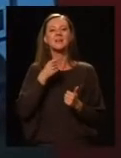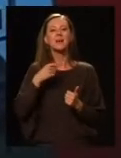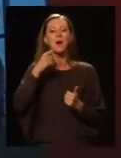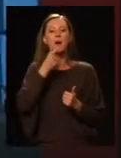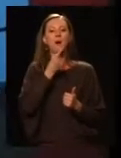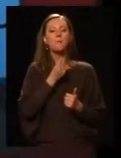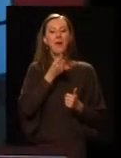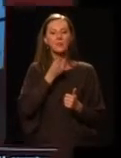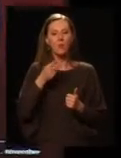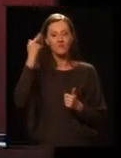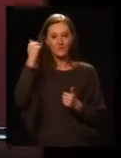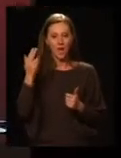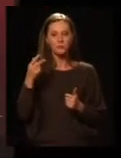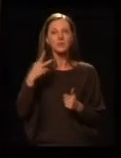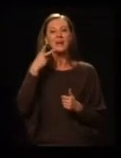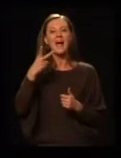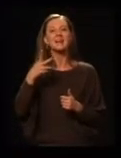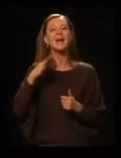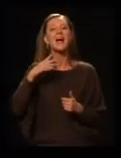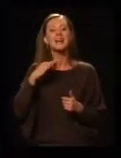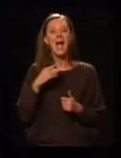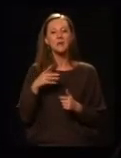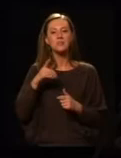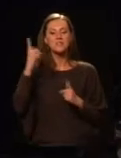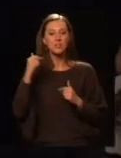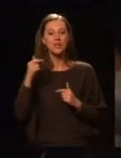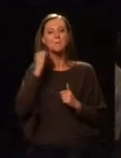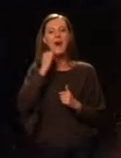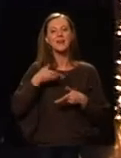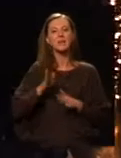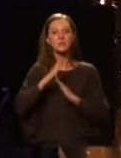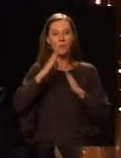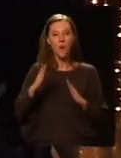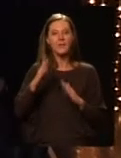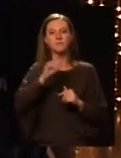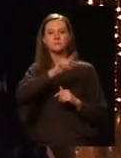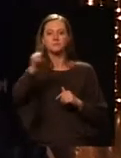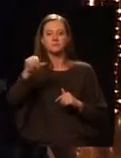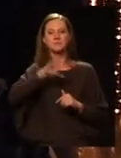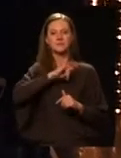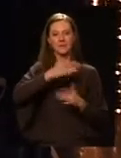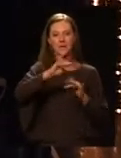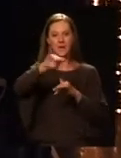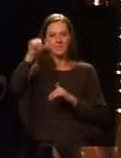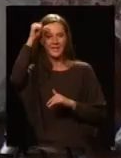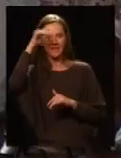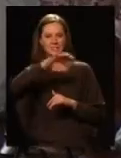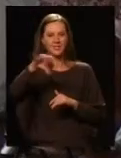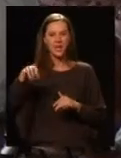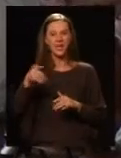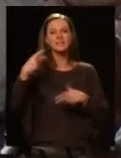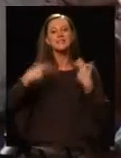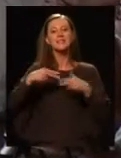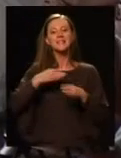Petőfi tanult. Láthatták Rákóczi síriát, márai szülőházát és még sok más nevezetes helyet. A diákok a